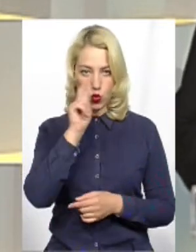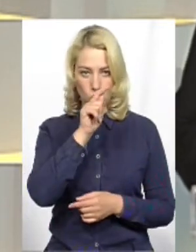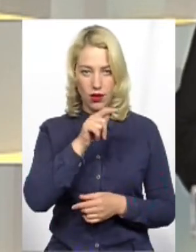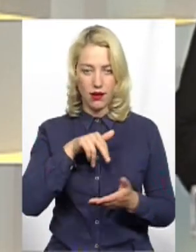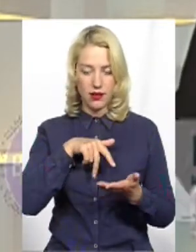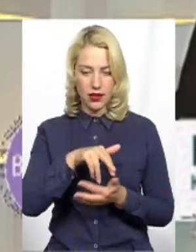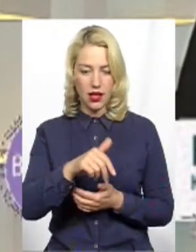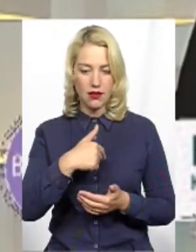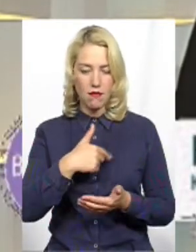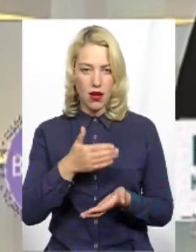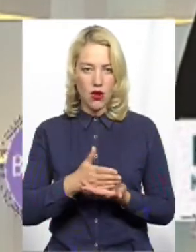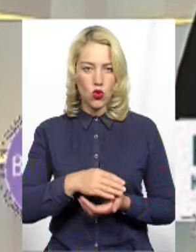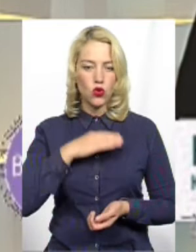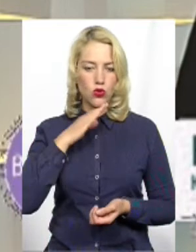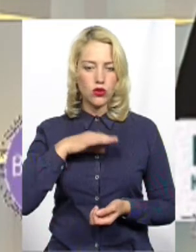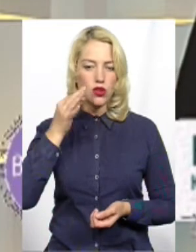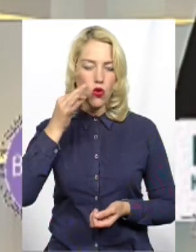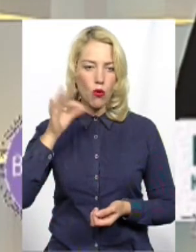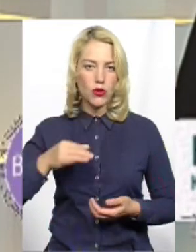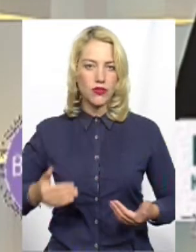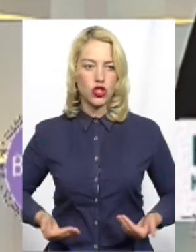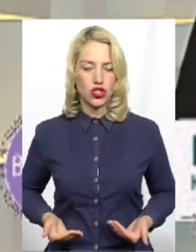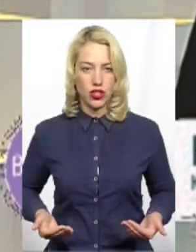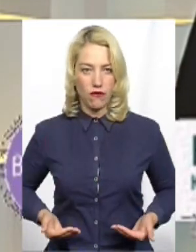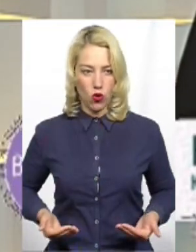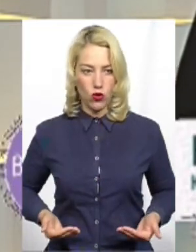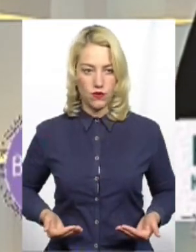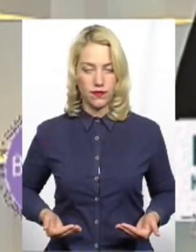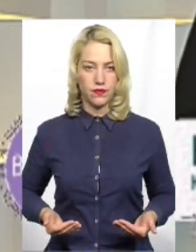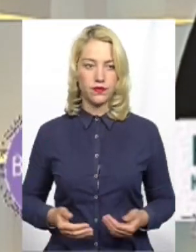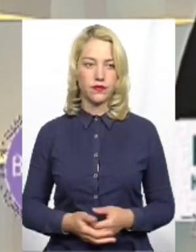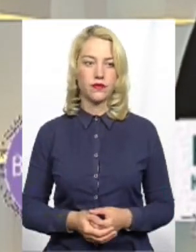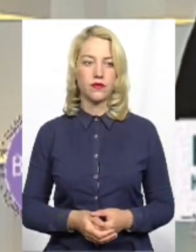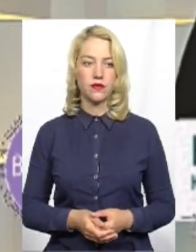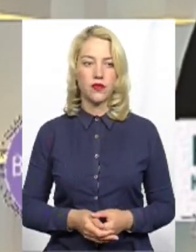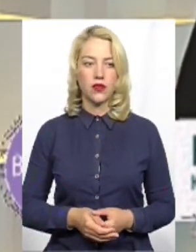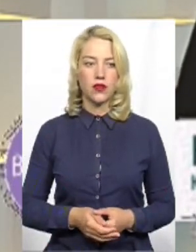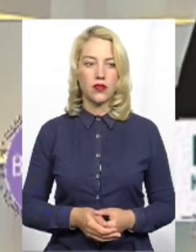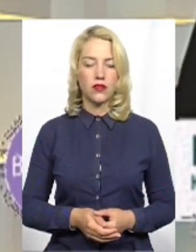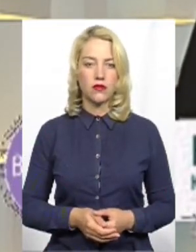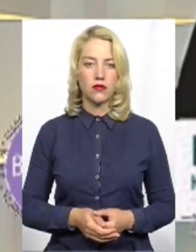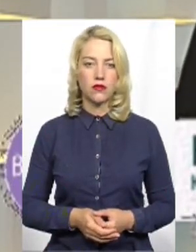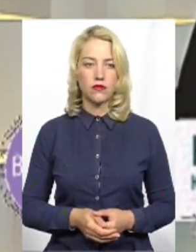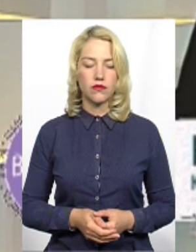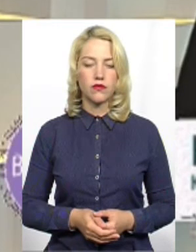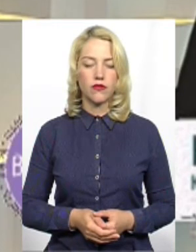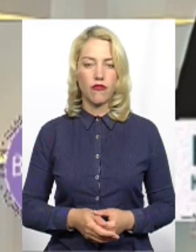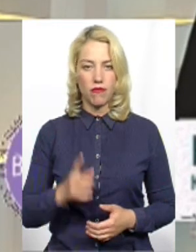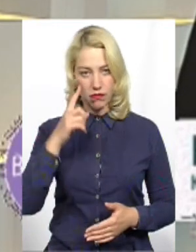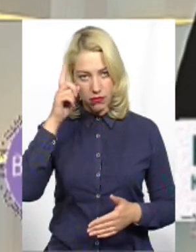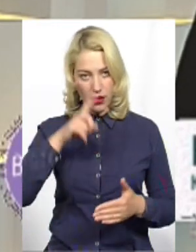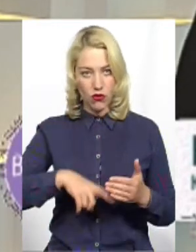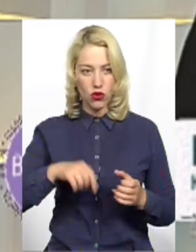досить опиту життєвого, досить впевнено